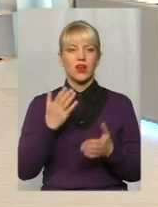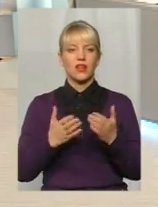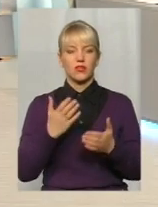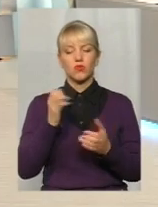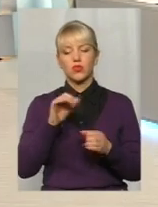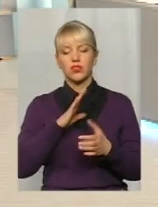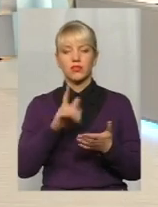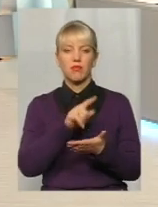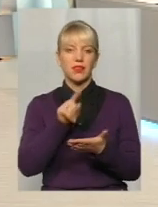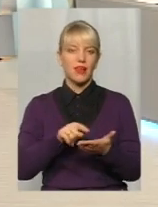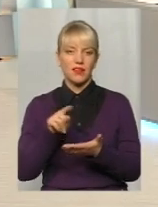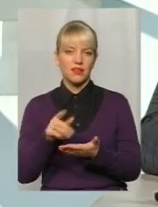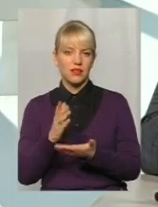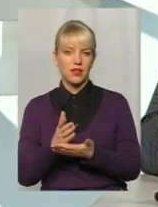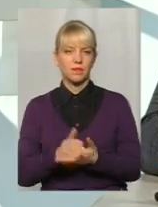питання?